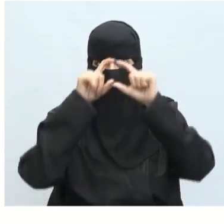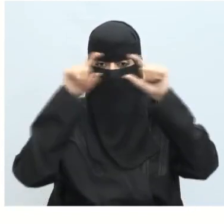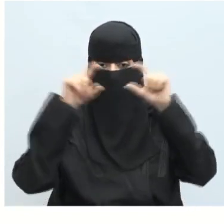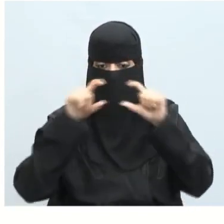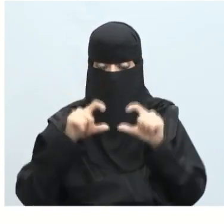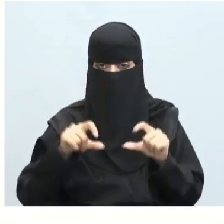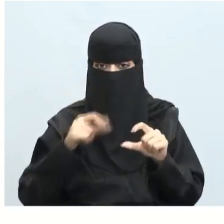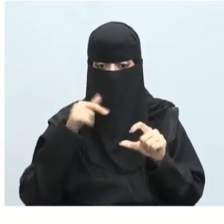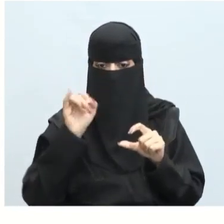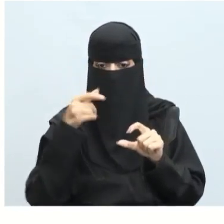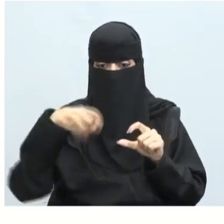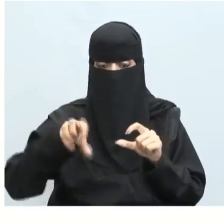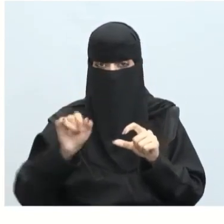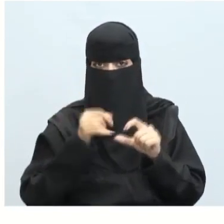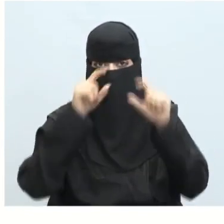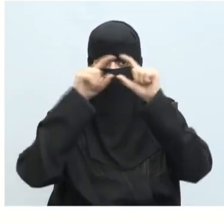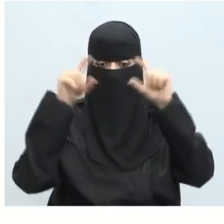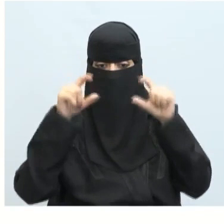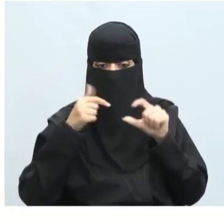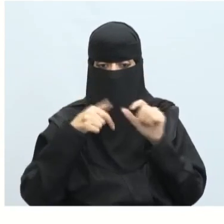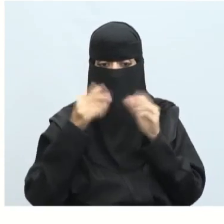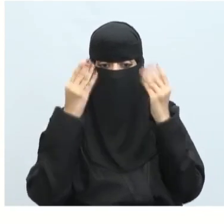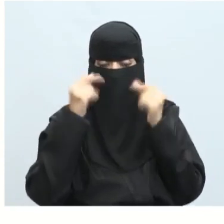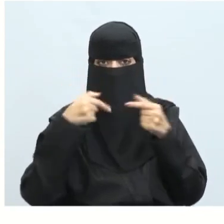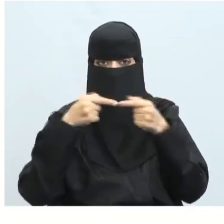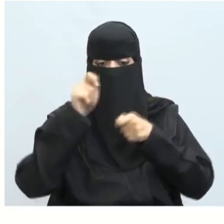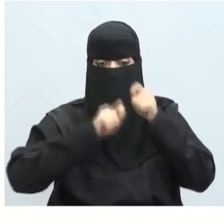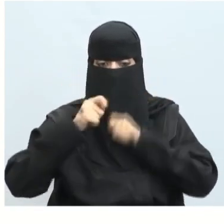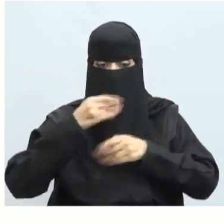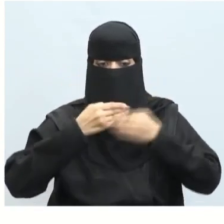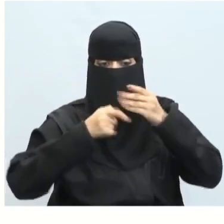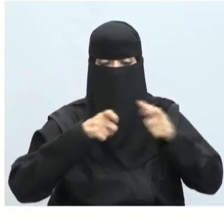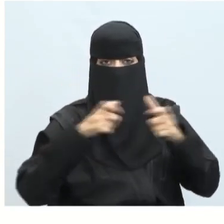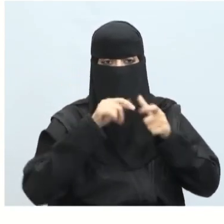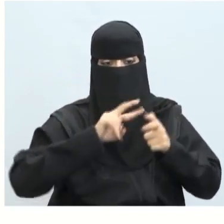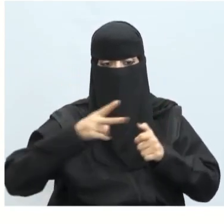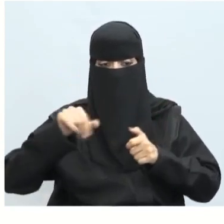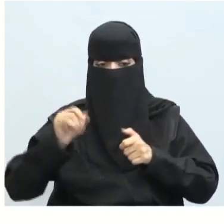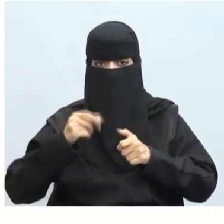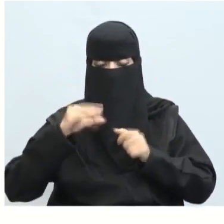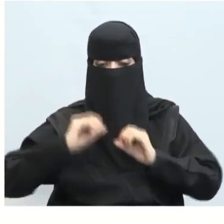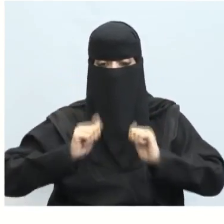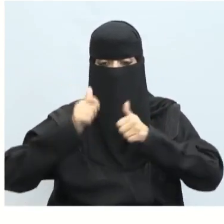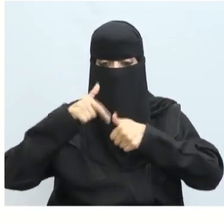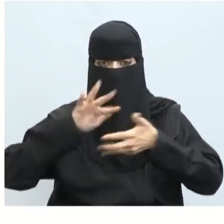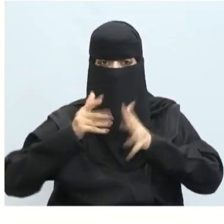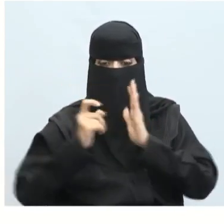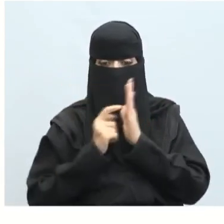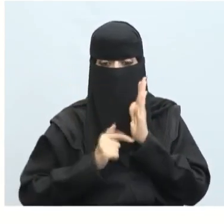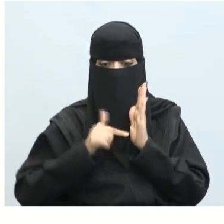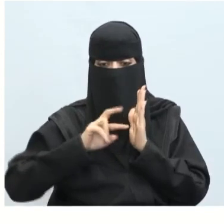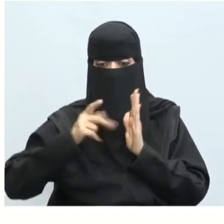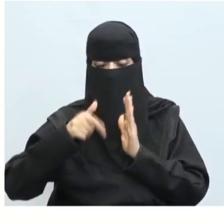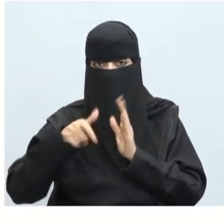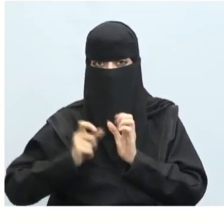هي نوع من هيكل البيانات التي تستخدم لإنشاء مجموعات مختلفة من القيم أو العناصر